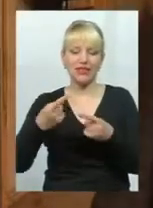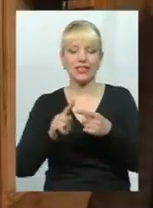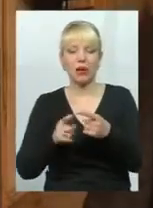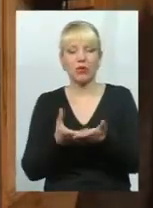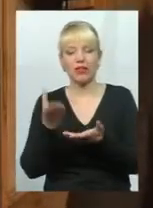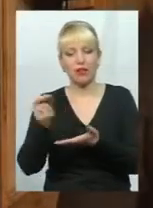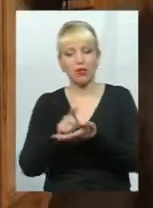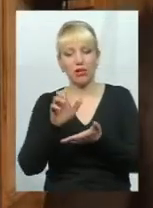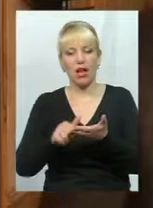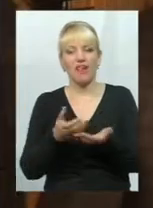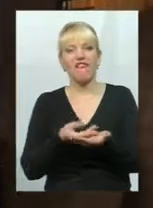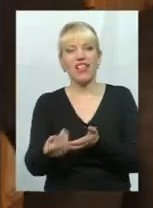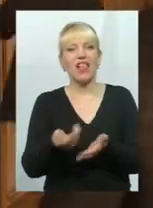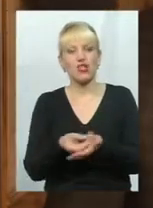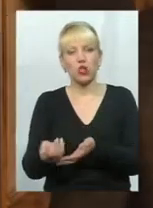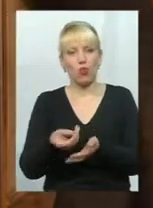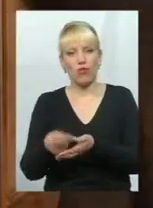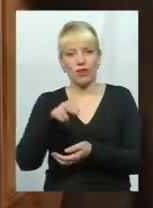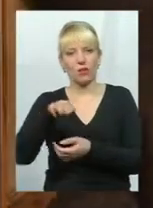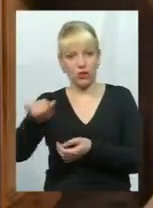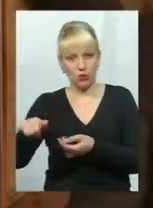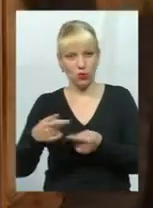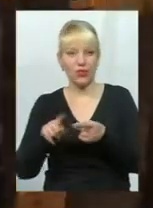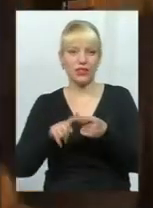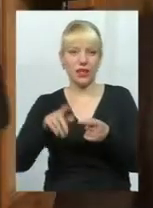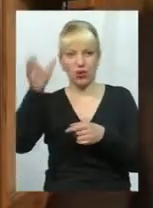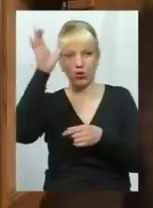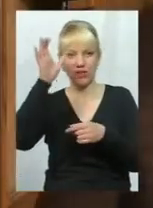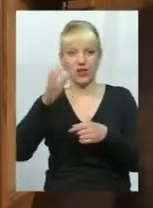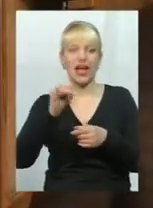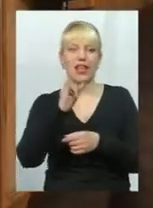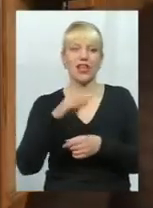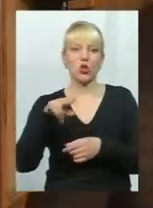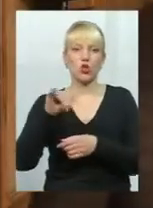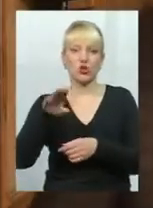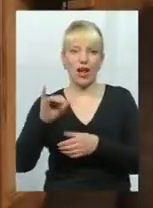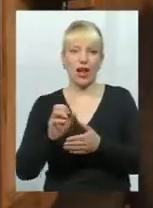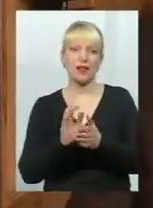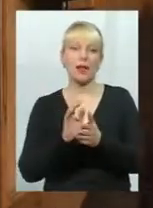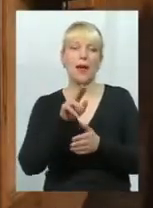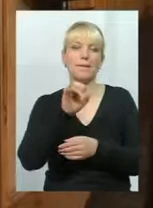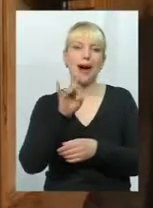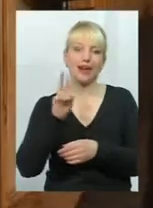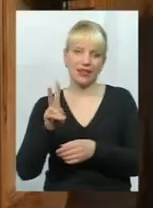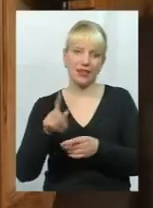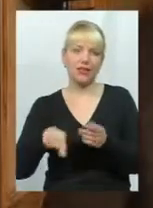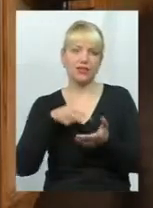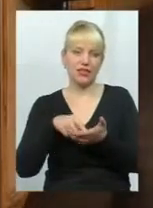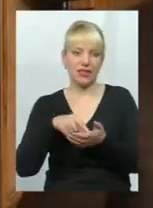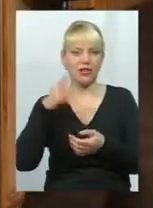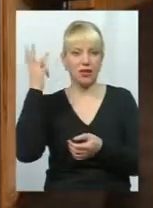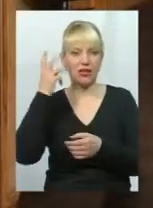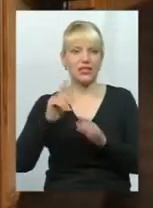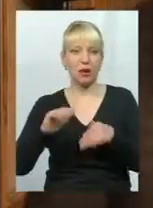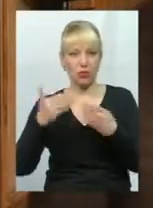фінансувати заклади профтехосвіти. Ну і це тема індустріального парку в місті Хмельницькому, під якій ми вже, власне, запланували земельну ділянку.